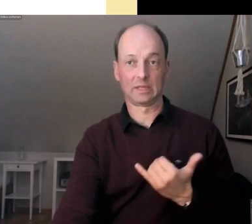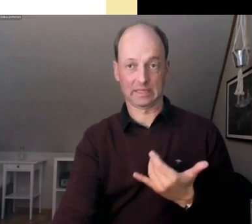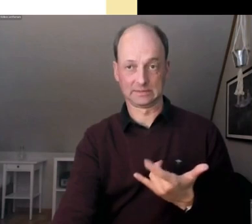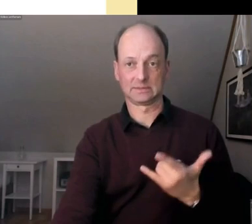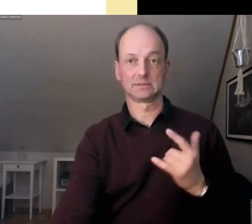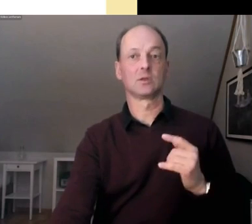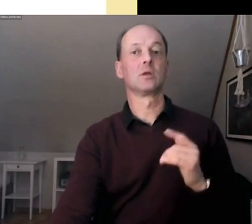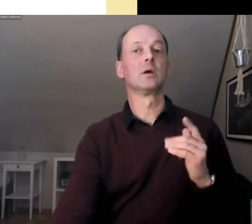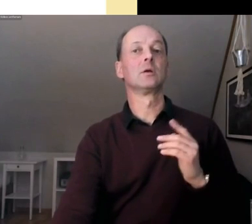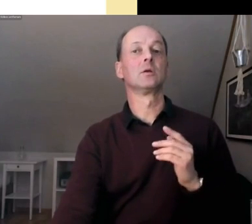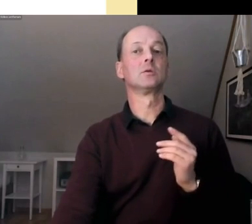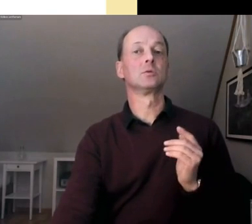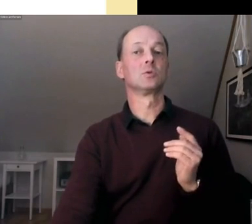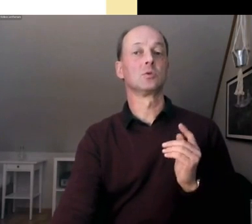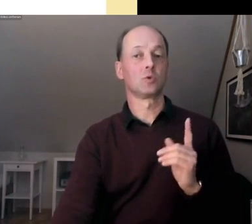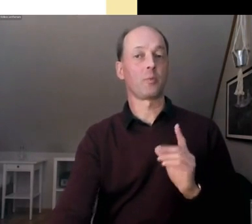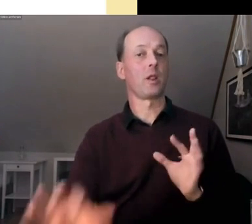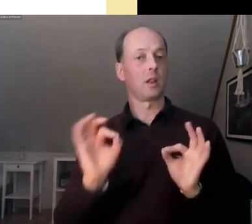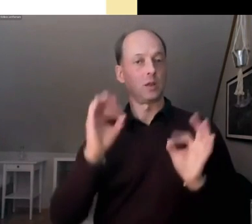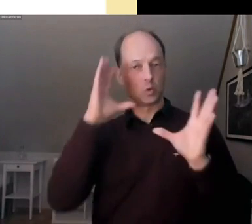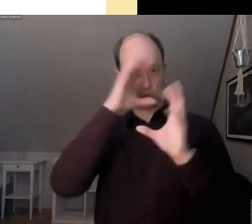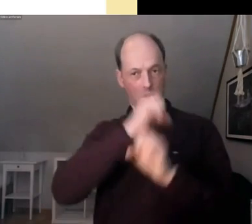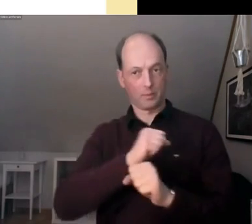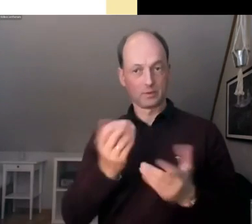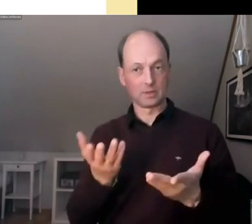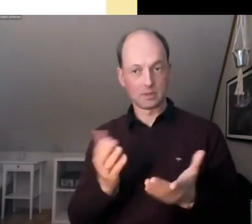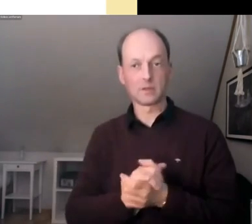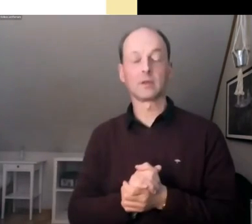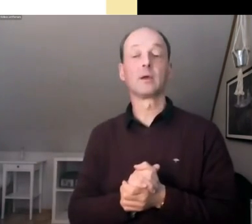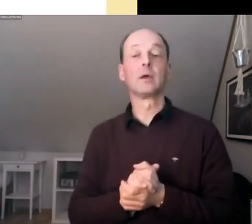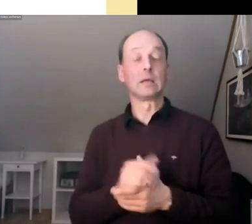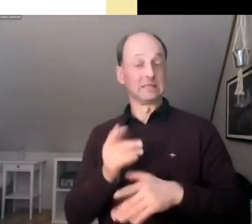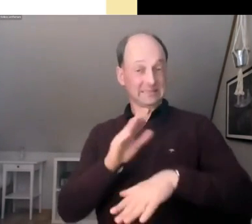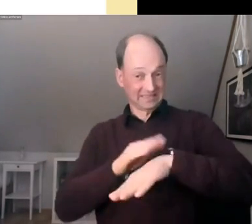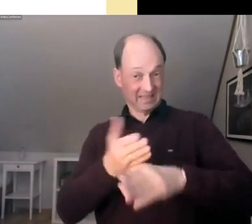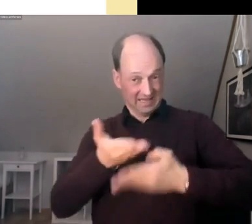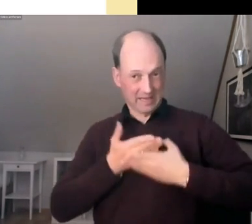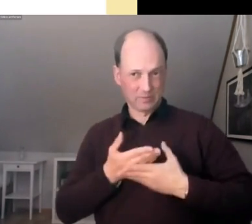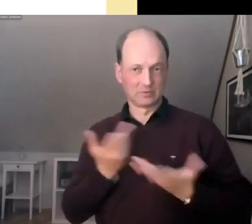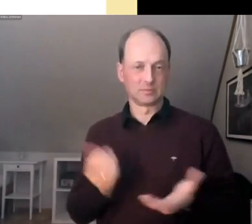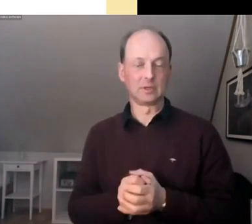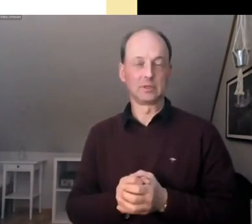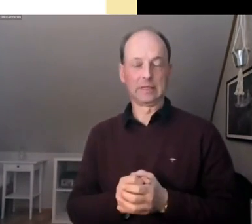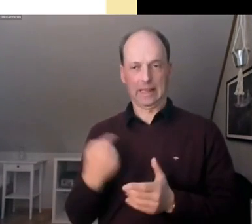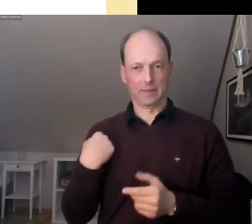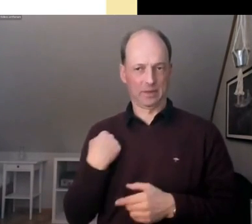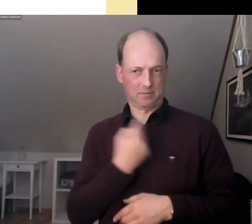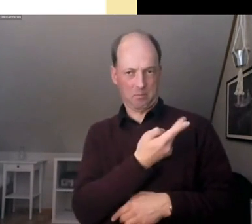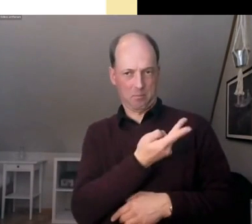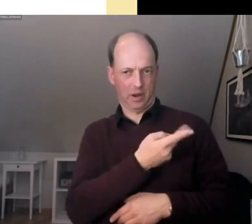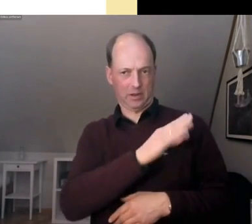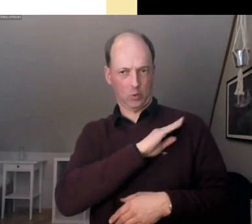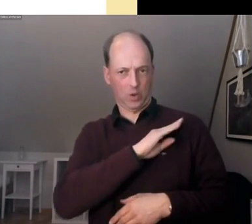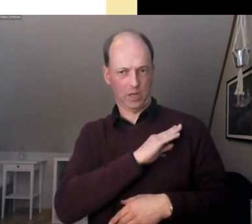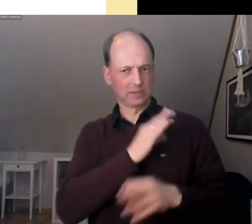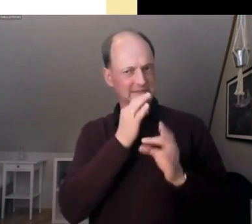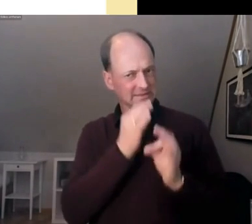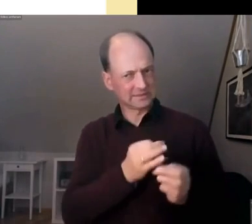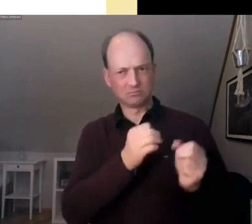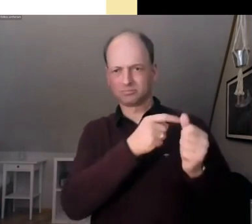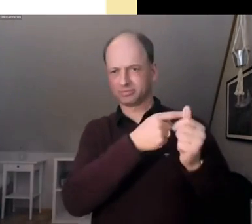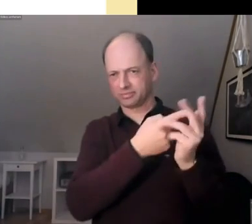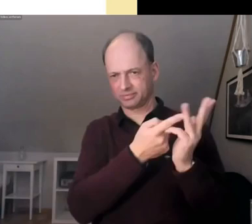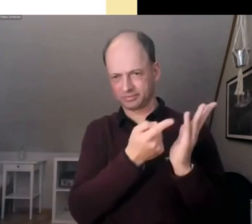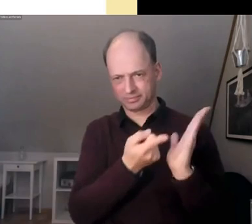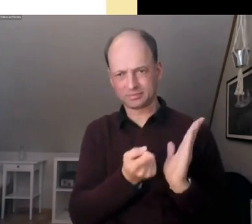Vielen Dank, dass ihr da seid und uns eure Zeit schenkt. Die beiden haben jetzt so einen sehr großen Bogen, Argument gesponnen